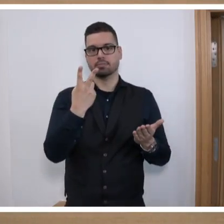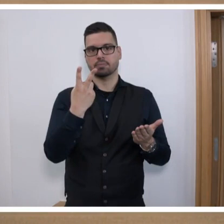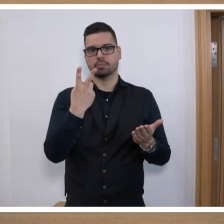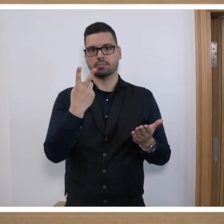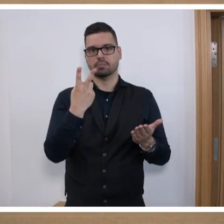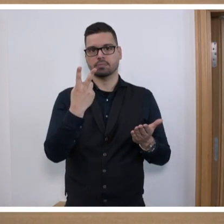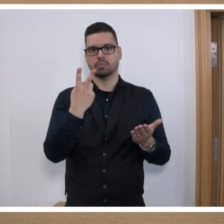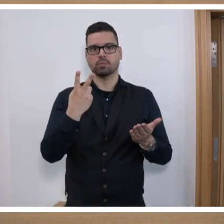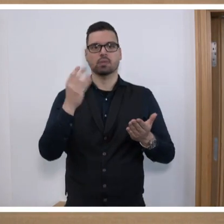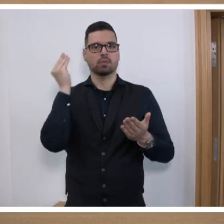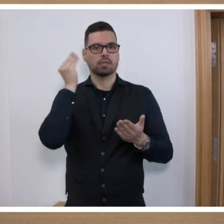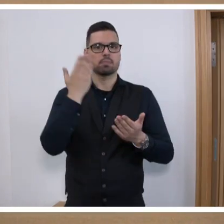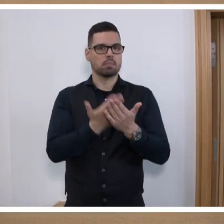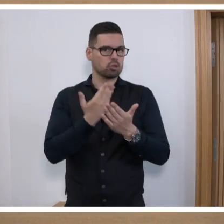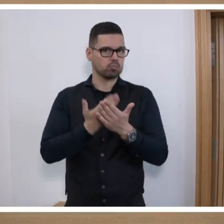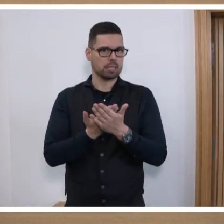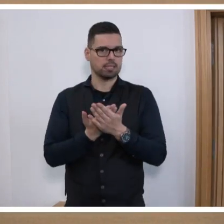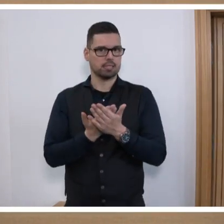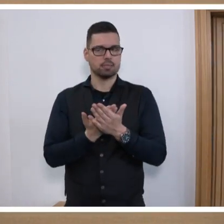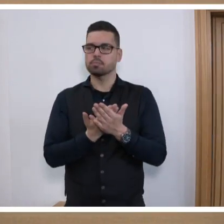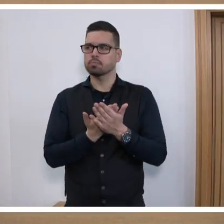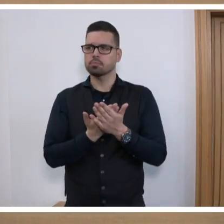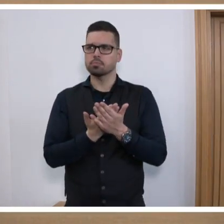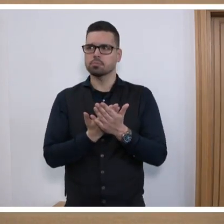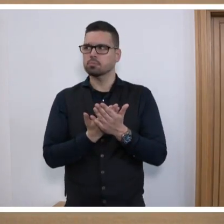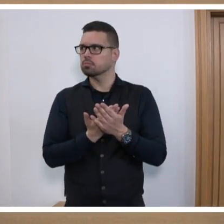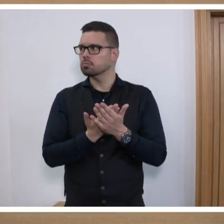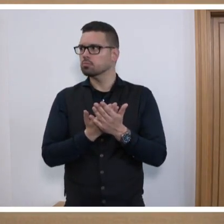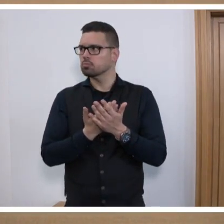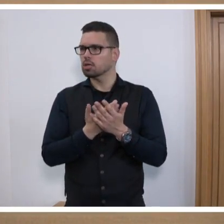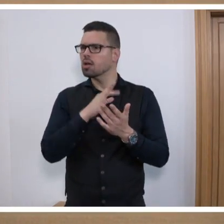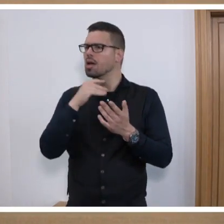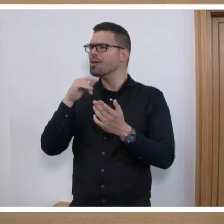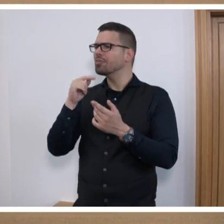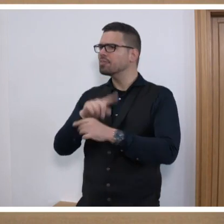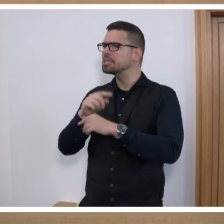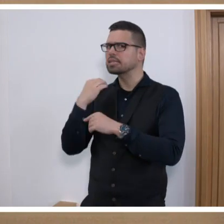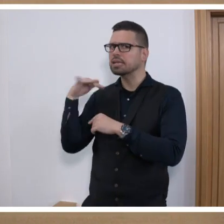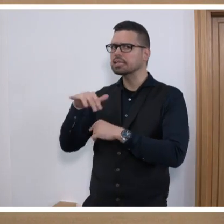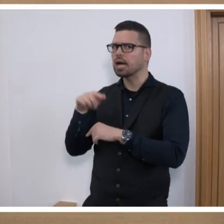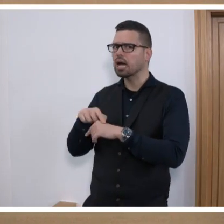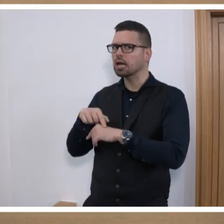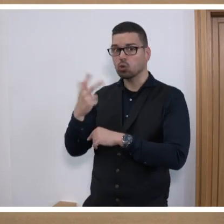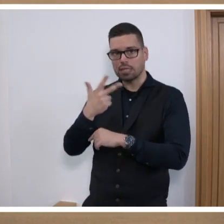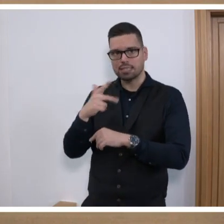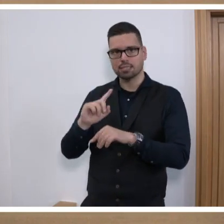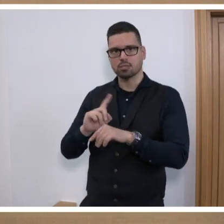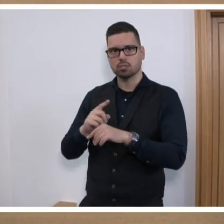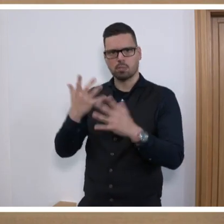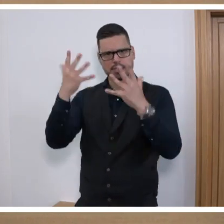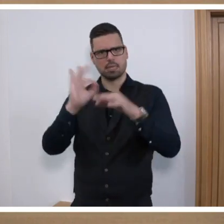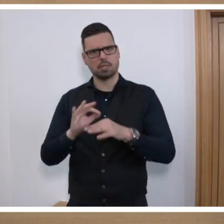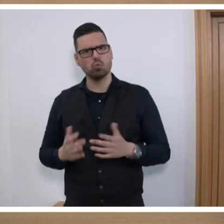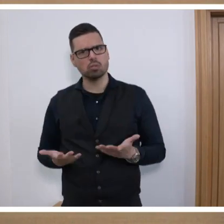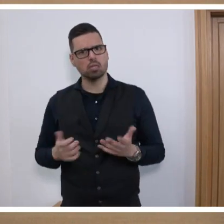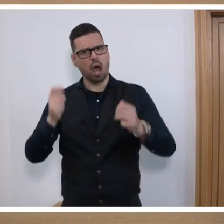also zum Beispiel, warum, wie viel Redezeit habe ich? Ich müsste ja zehn Minuten haben, wir